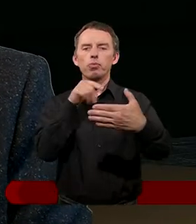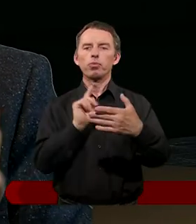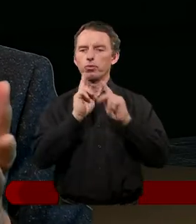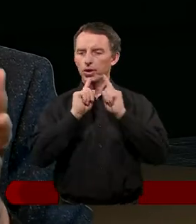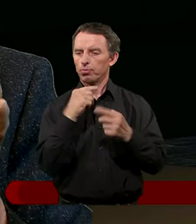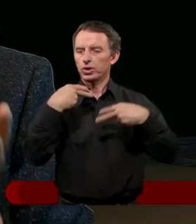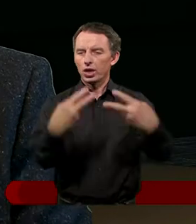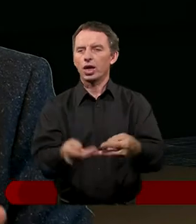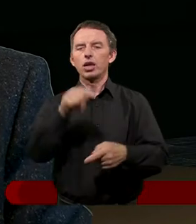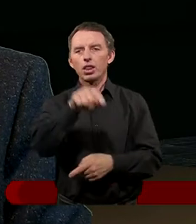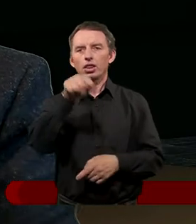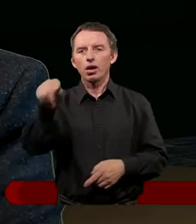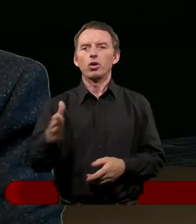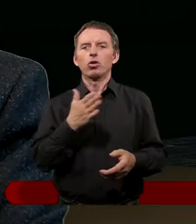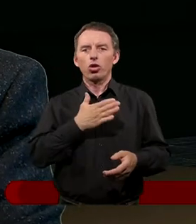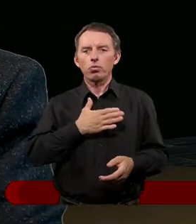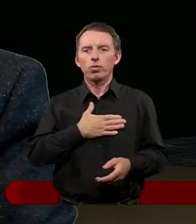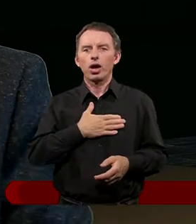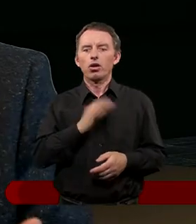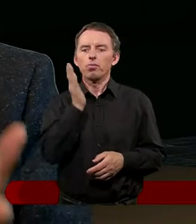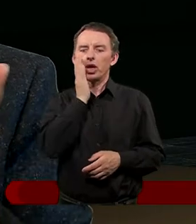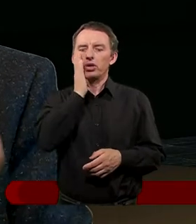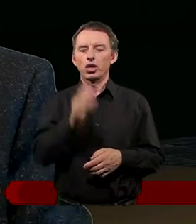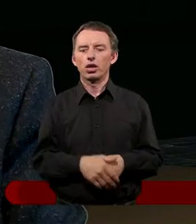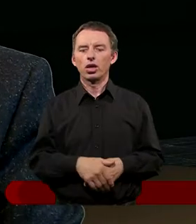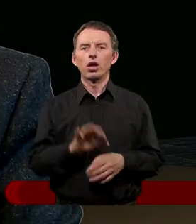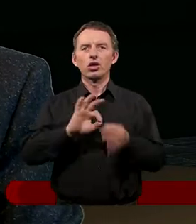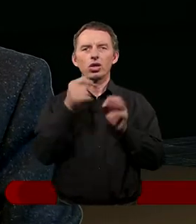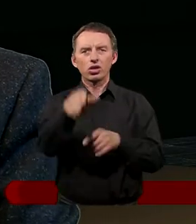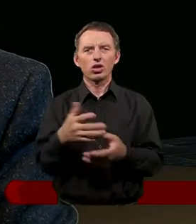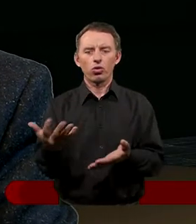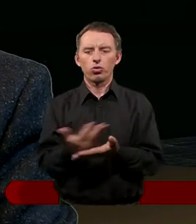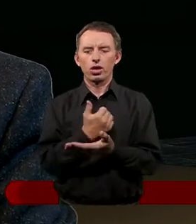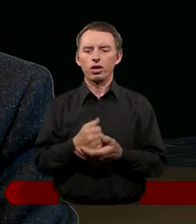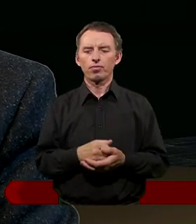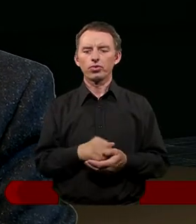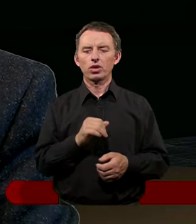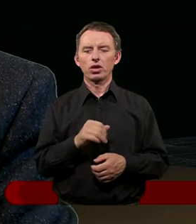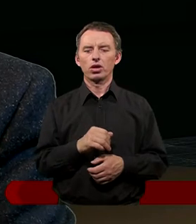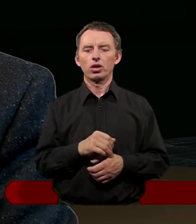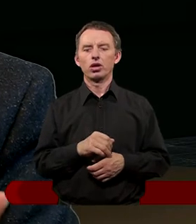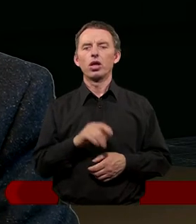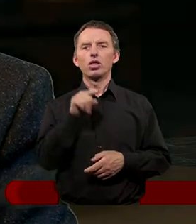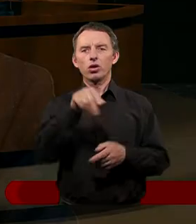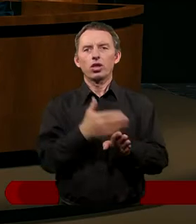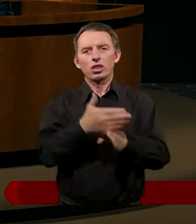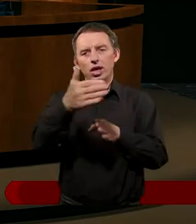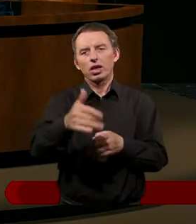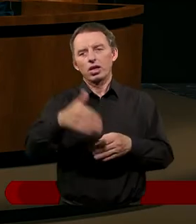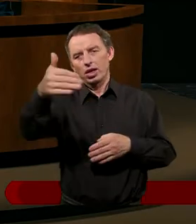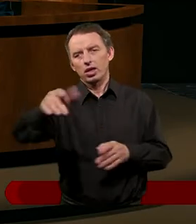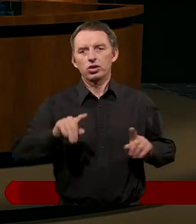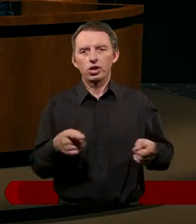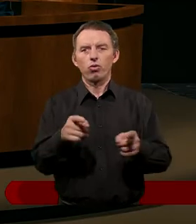Miodoński, ale Ty Pieszka, gdyby to się u was działo, prawda, to to i tak dalej, i tak dalej.